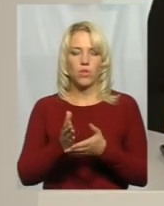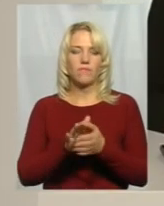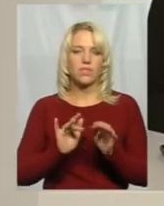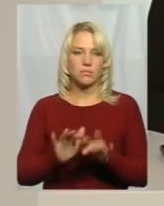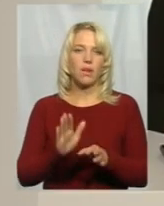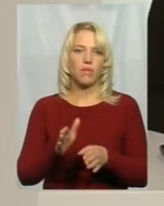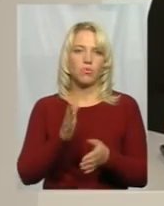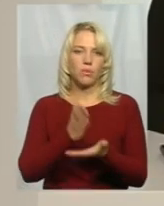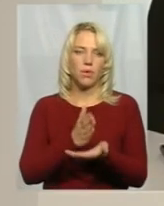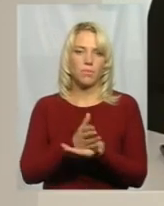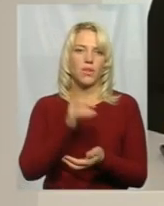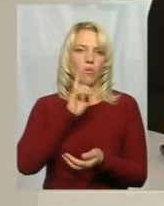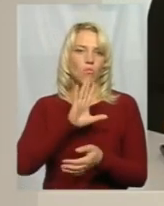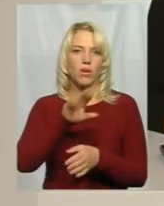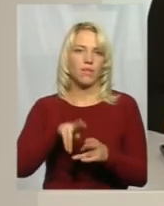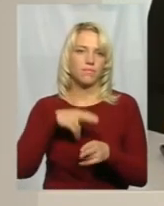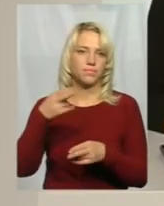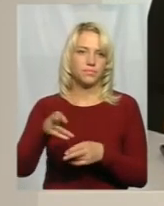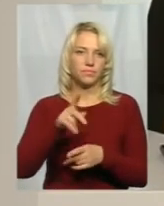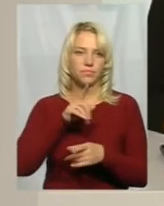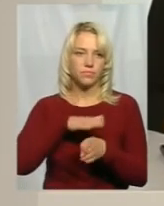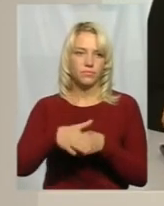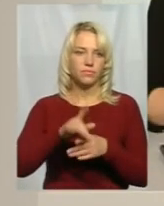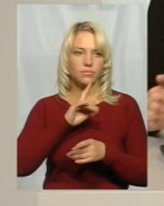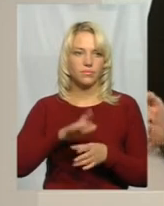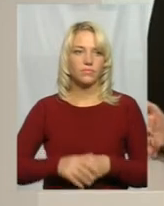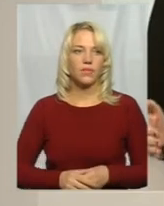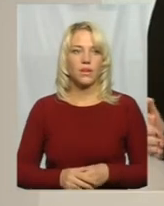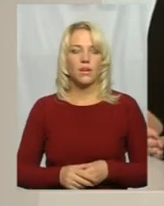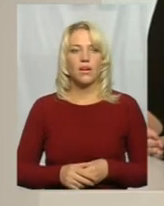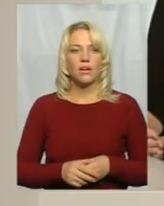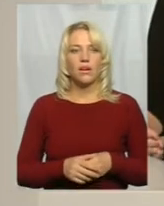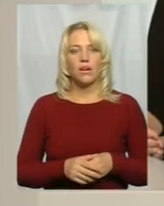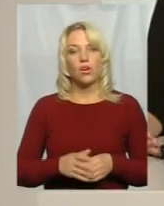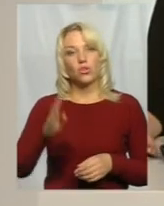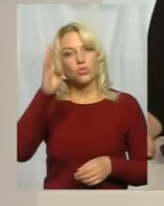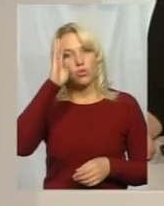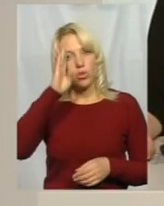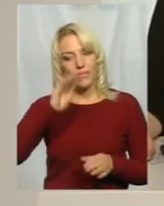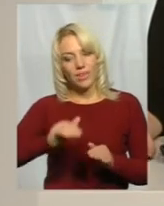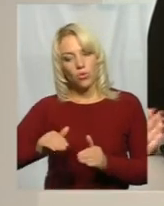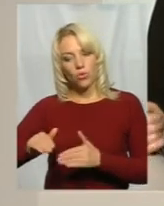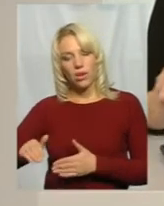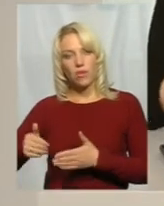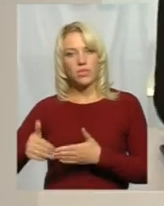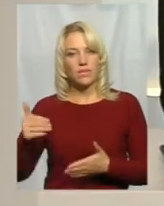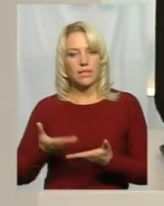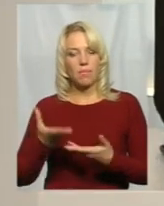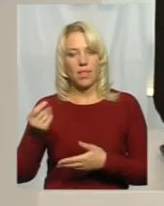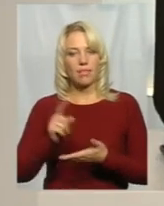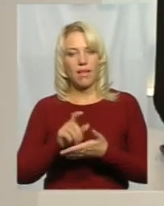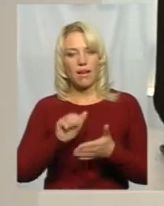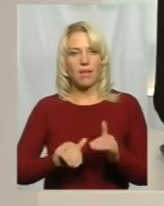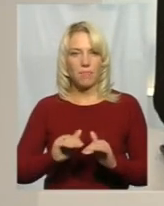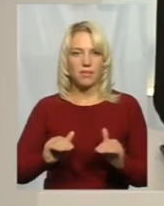не буде погашено. Скажіть, в основному чоловіки ухиляються від сплати аліментів? Чи і серед жінок такі є? Так,